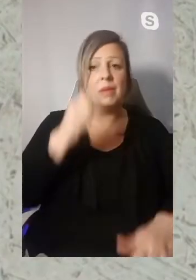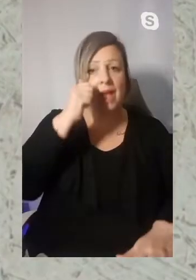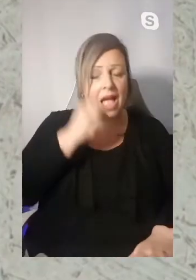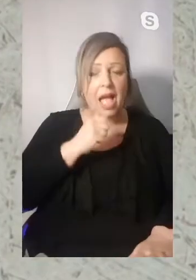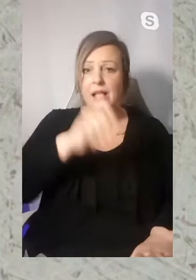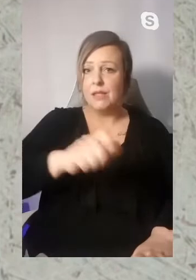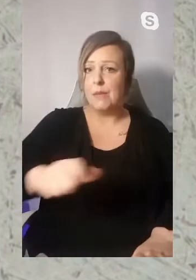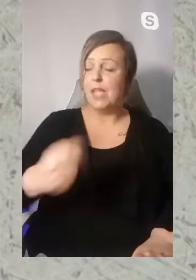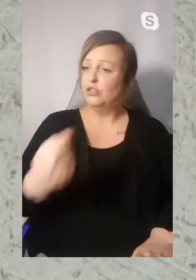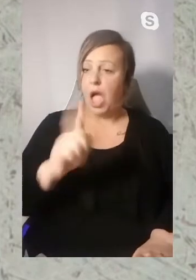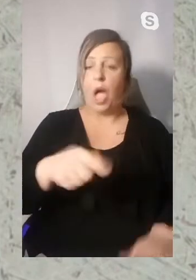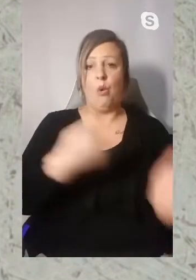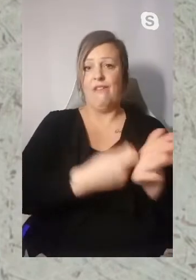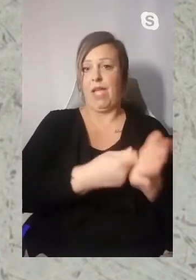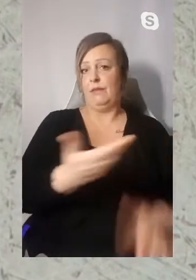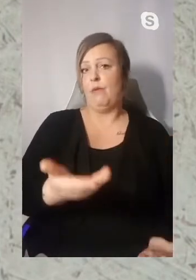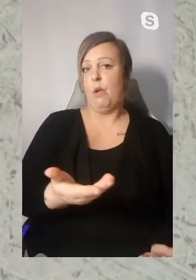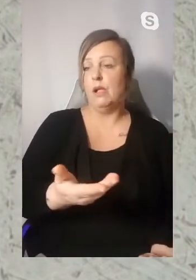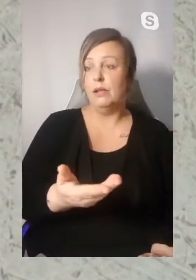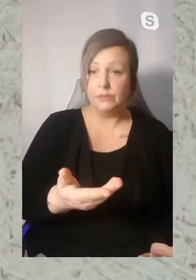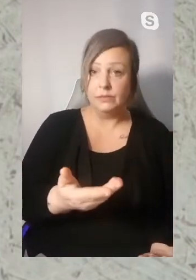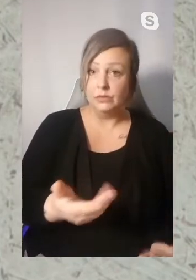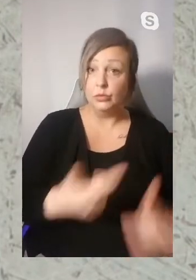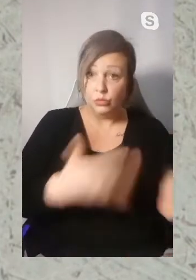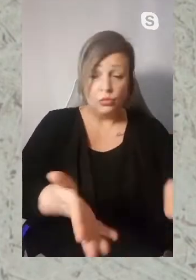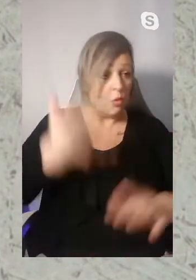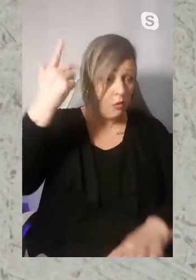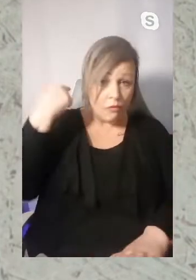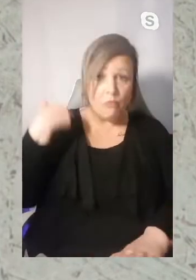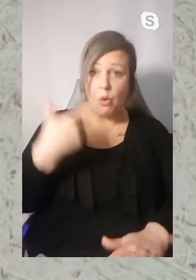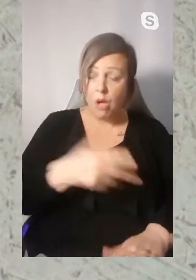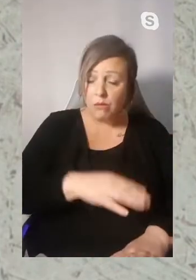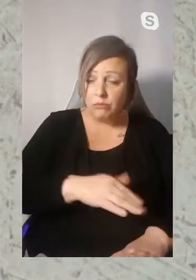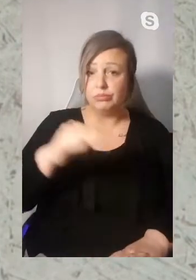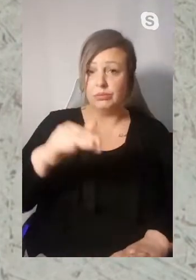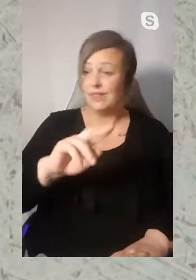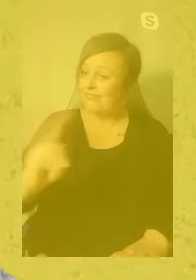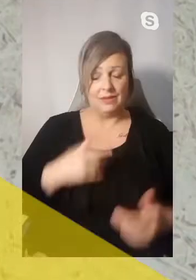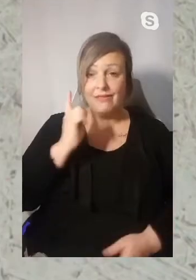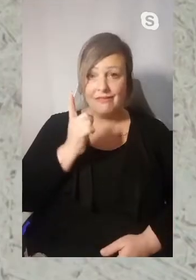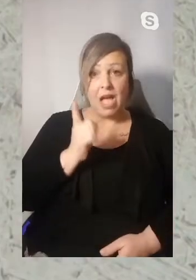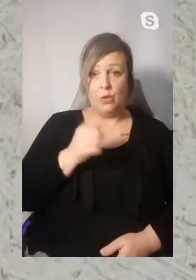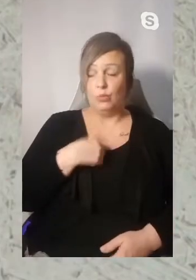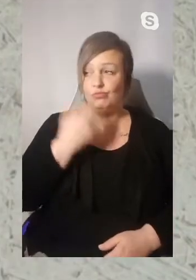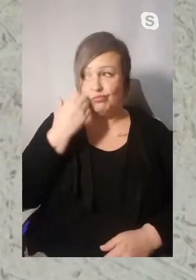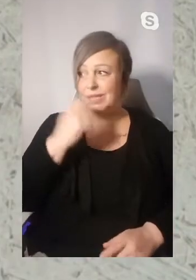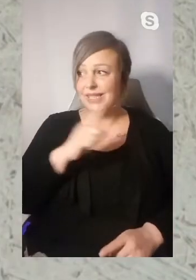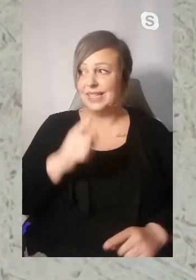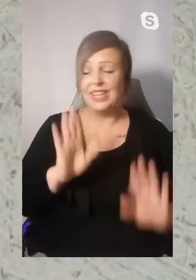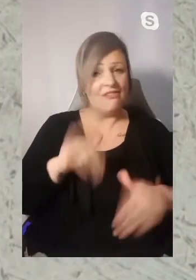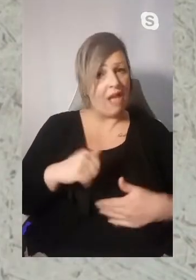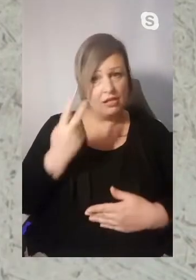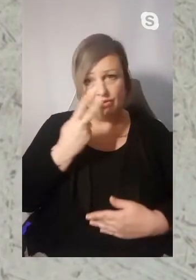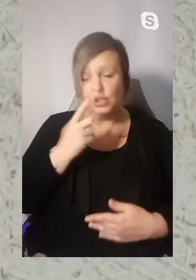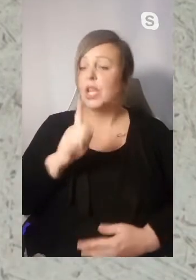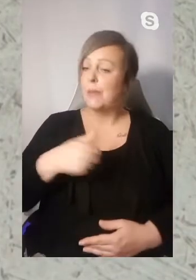Mensch ist uns genauso viel wert und wir haben ihm unendlich viel zu verdanken wie jüngere Menschen, damit ich nicht falsch verstanden werde. Ich